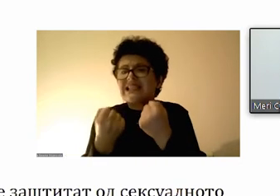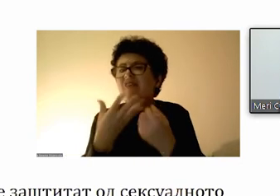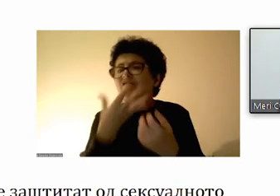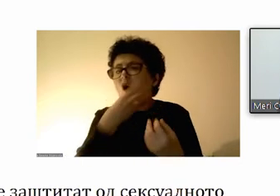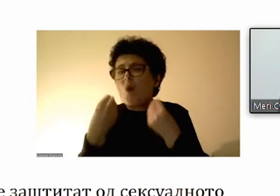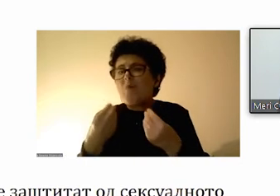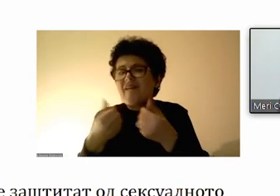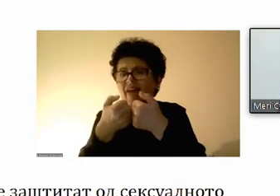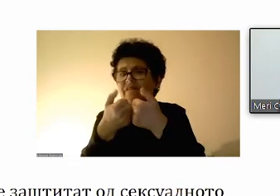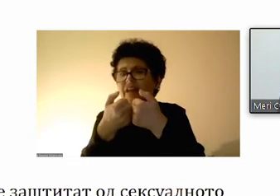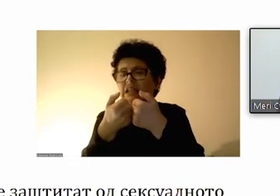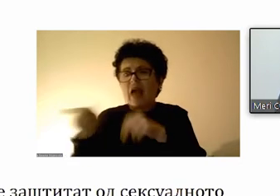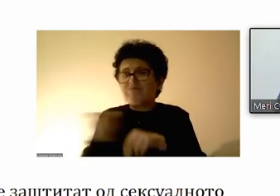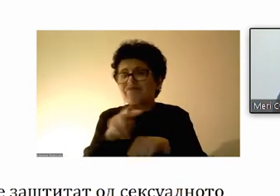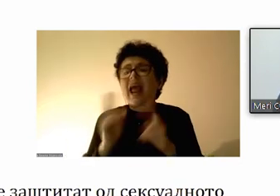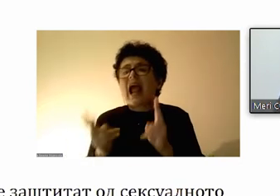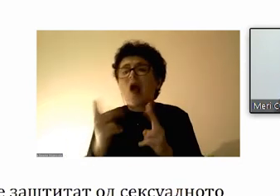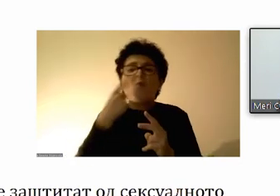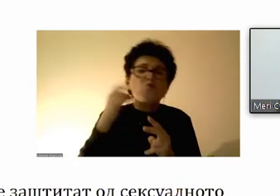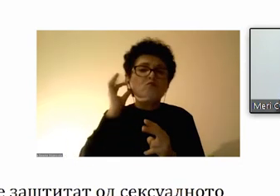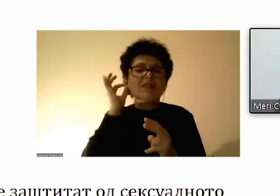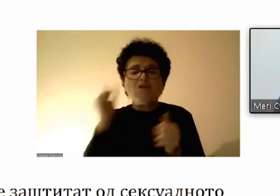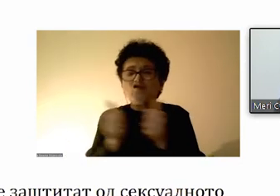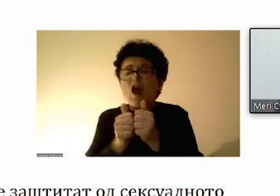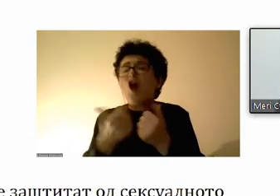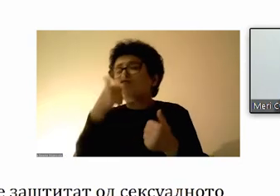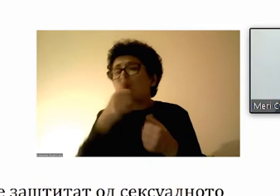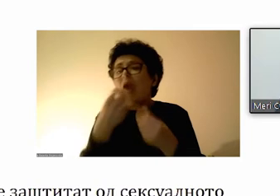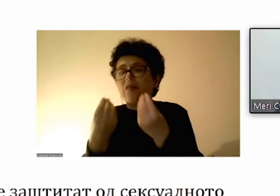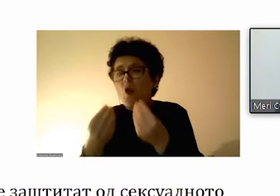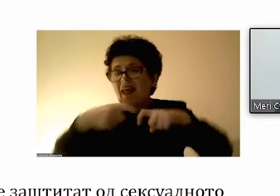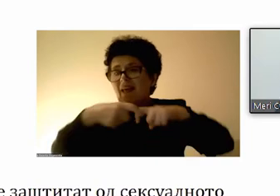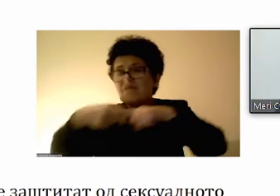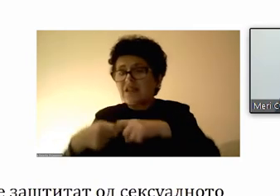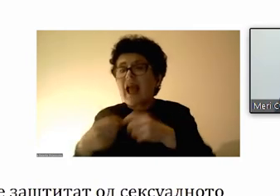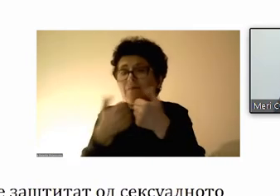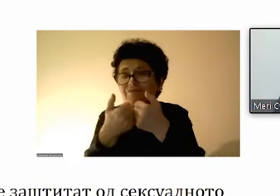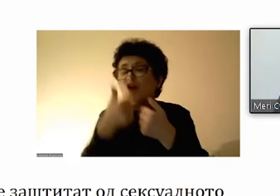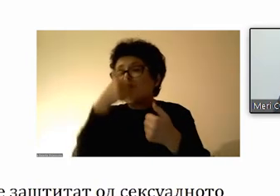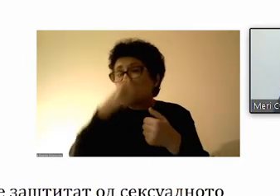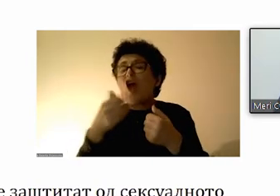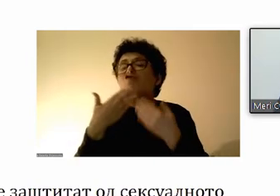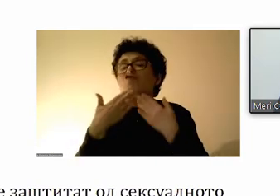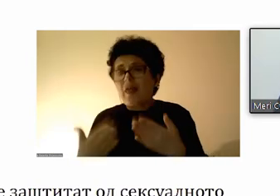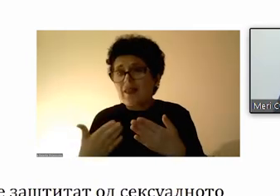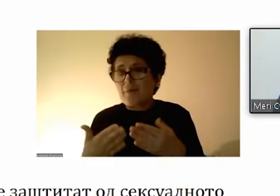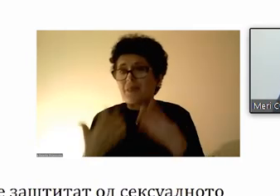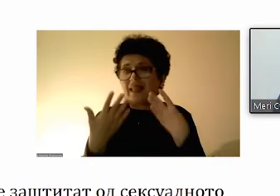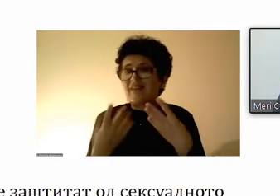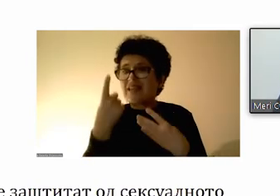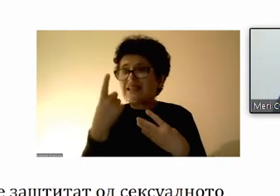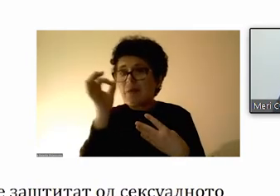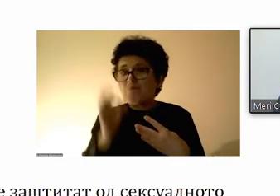засновани на почет, за кои врски са штепни за адолестинтите. 91% од